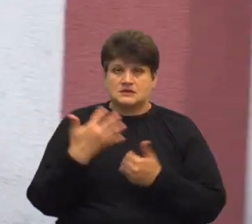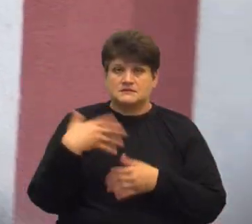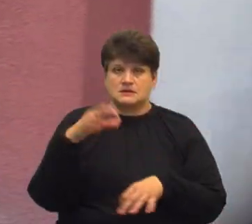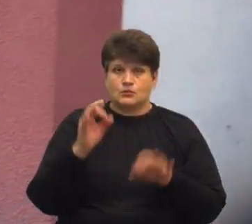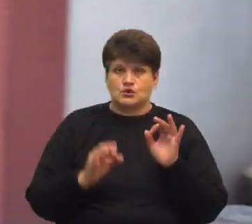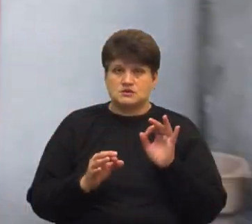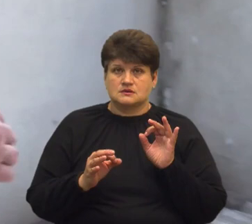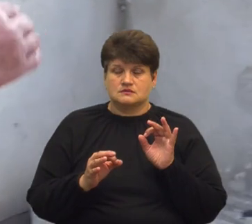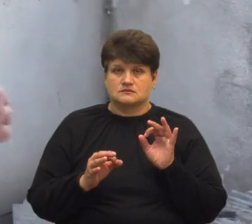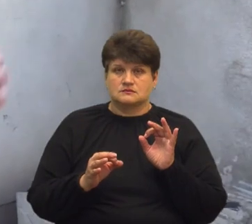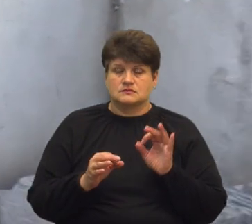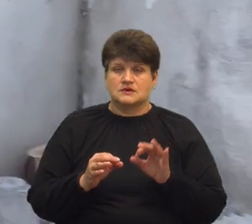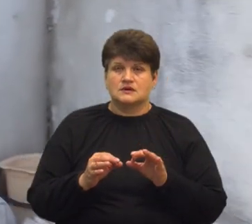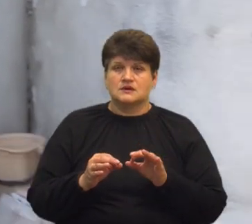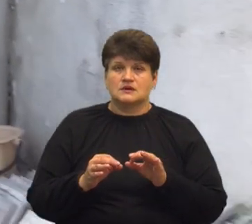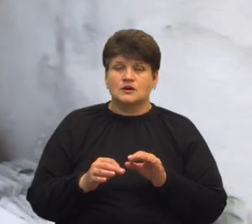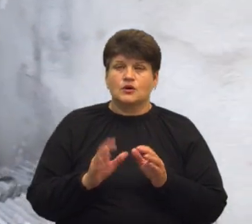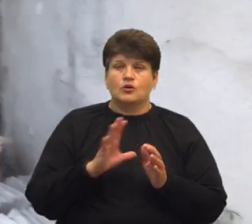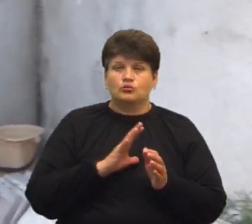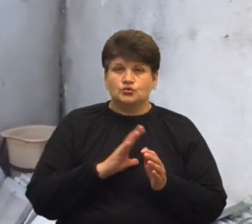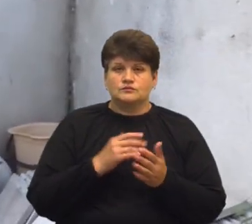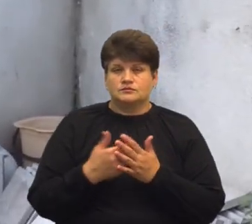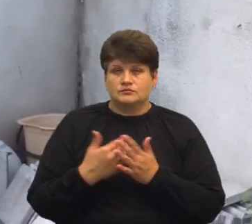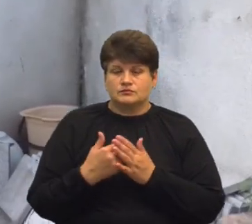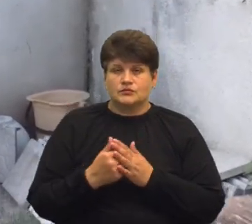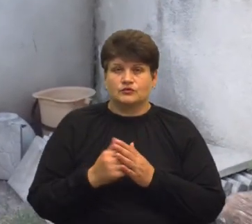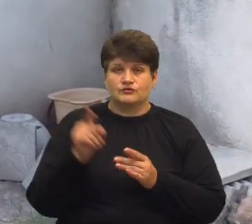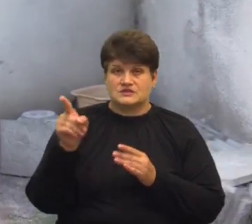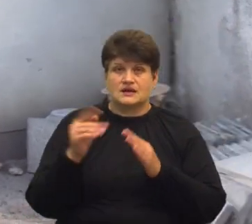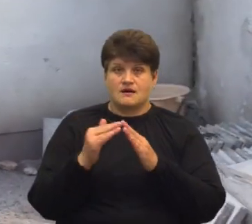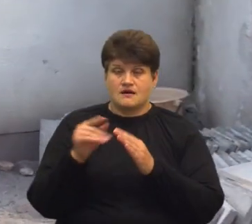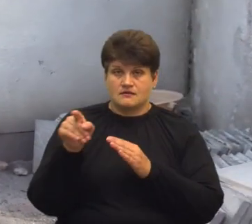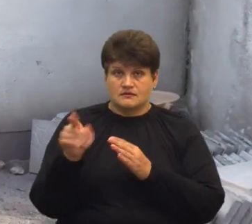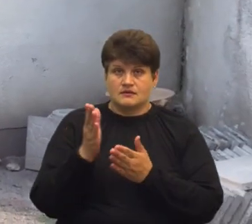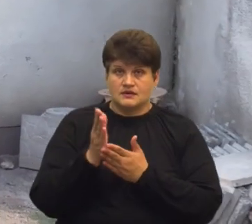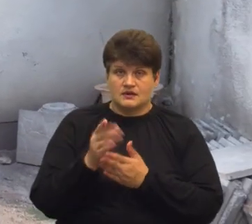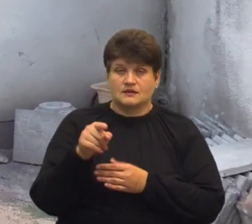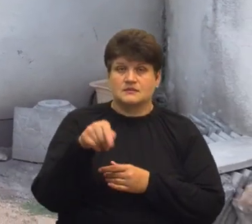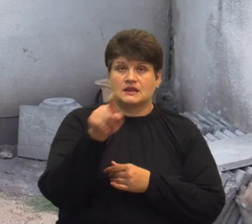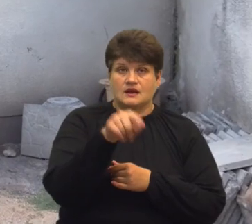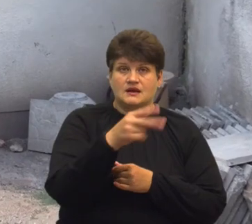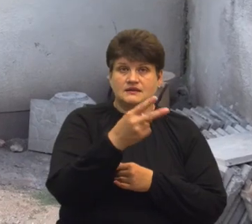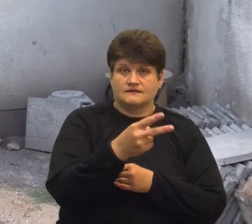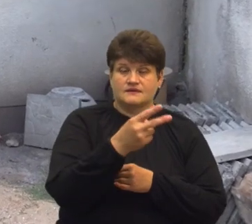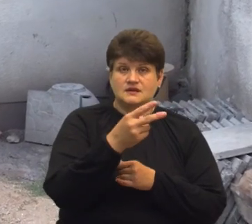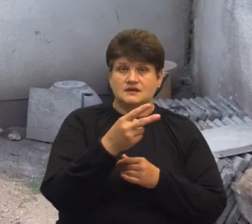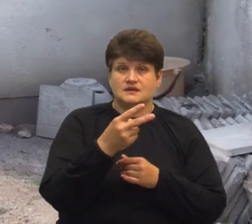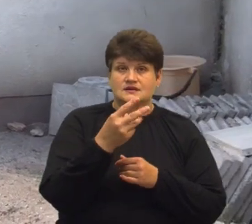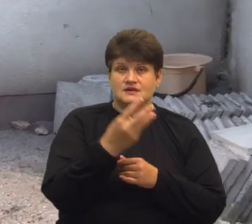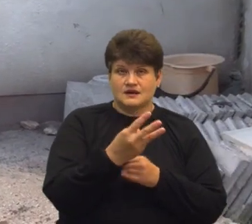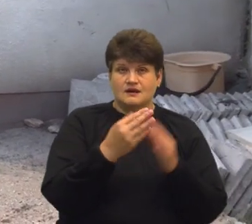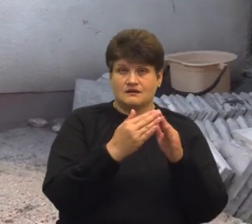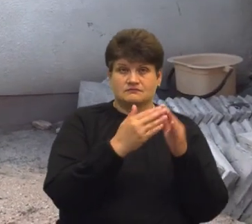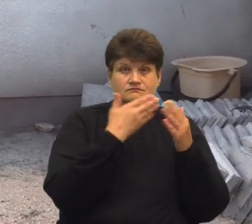Зараз його хаті є, там далі дві, три хаті нема корів,